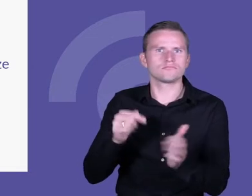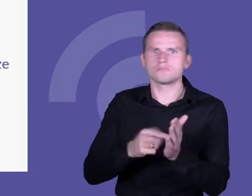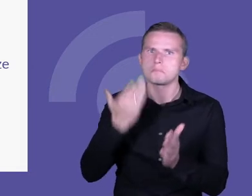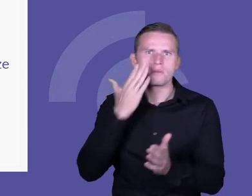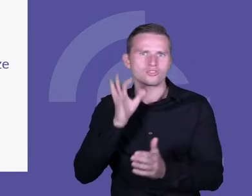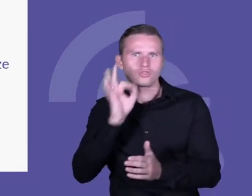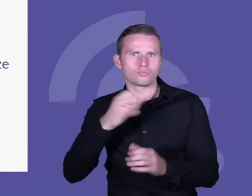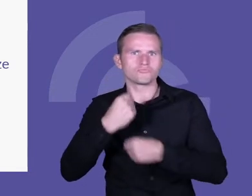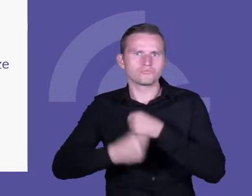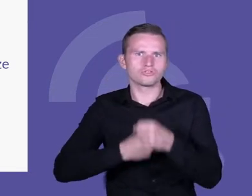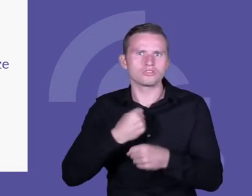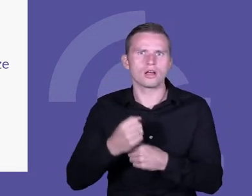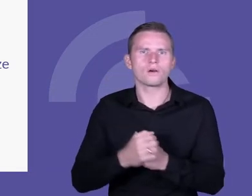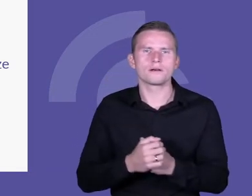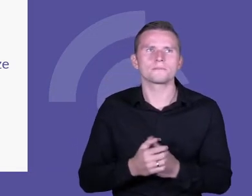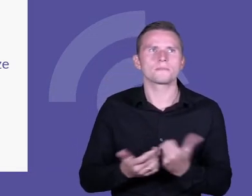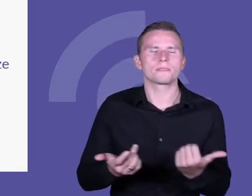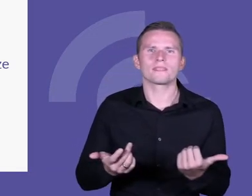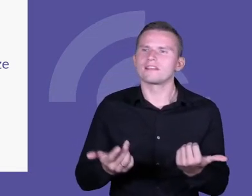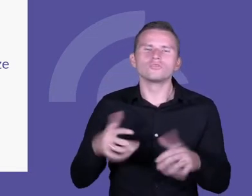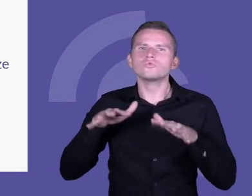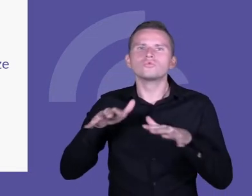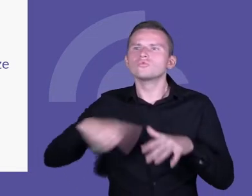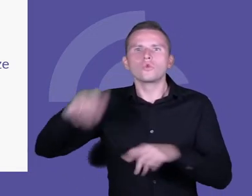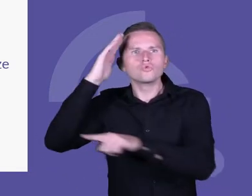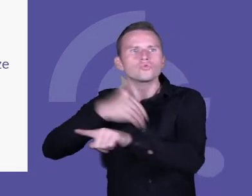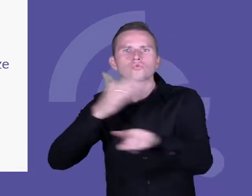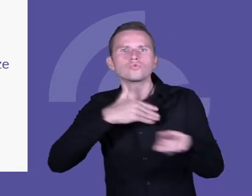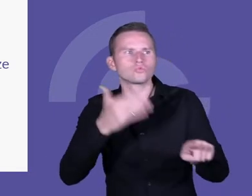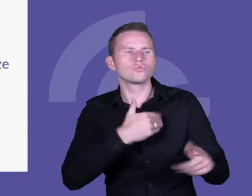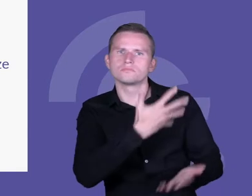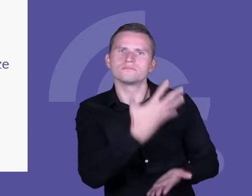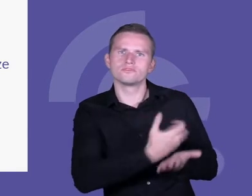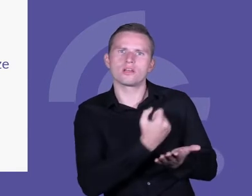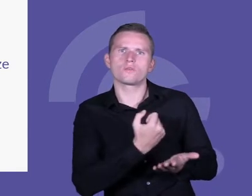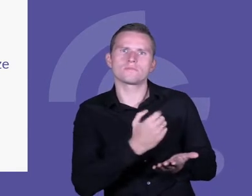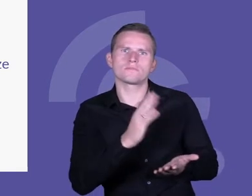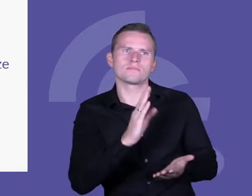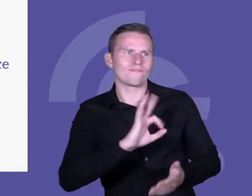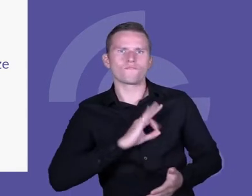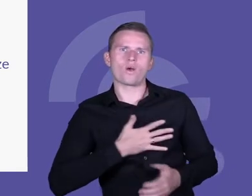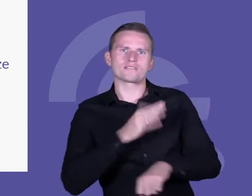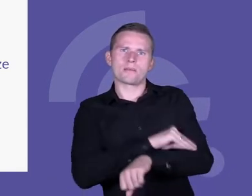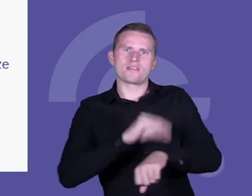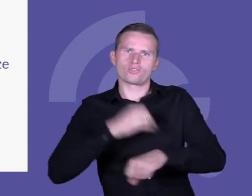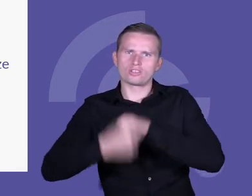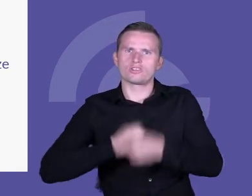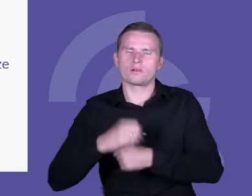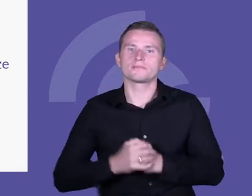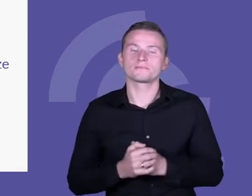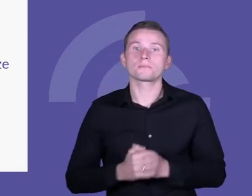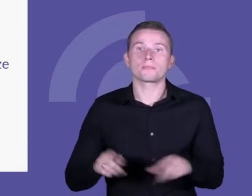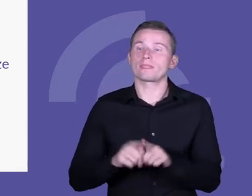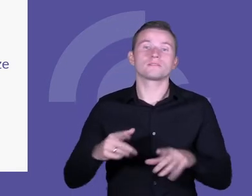jako własny wzięło wiele, wiele szkół i także na początek zaproponowaliśmy